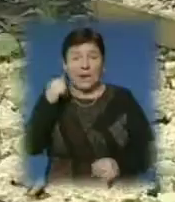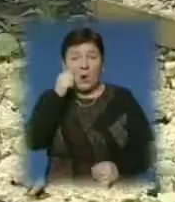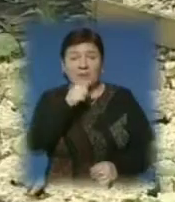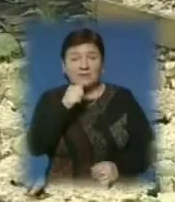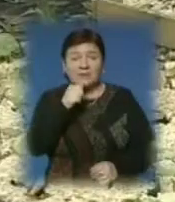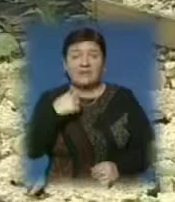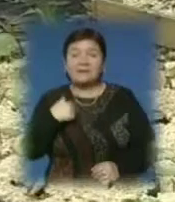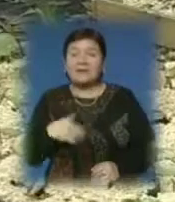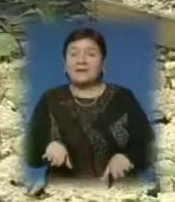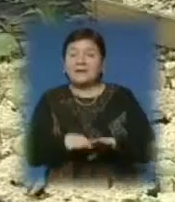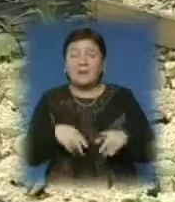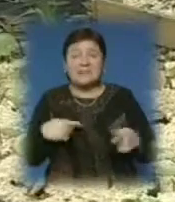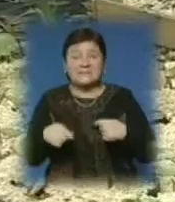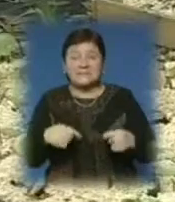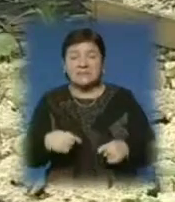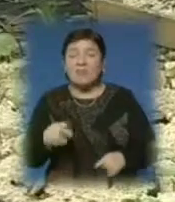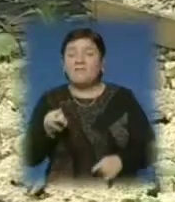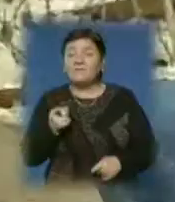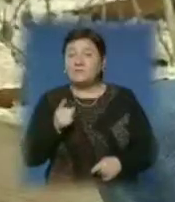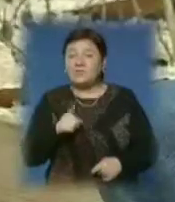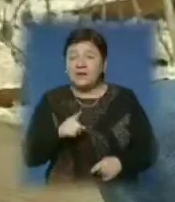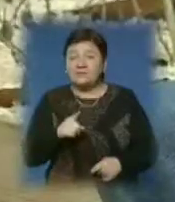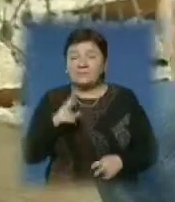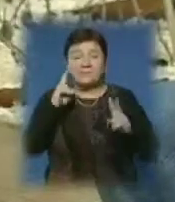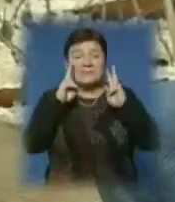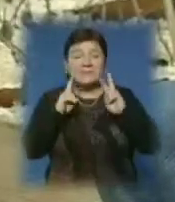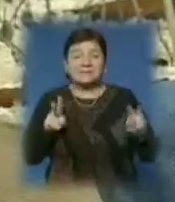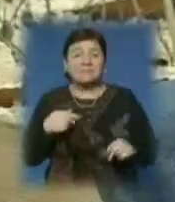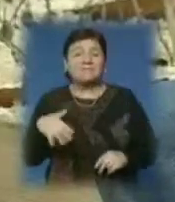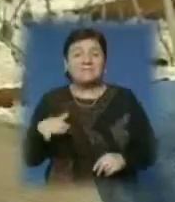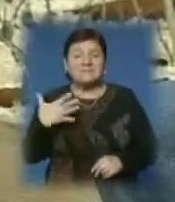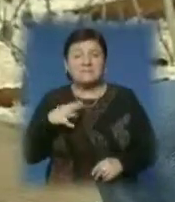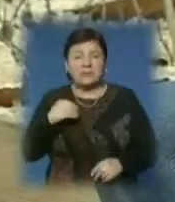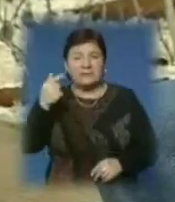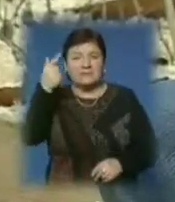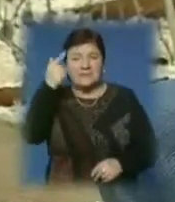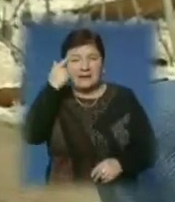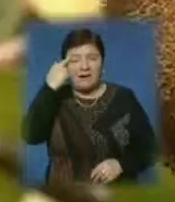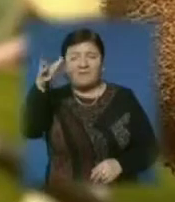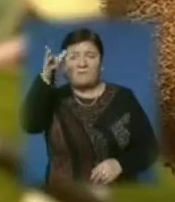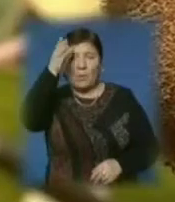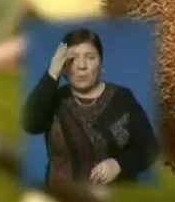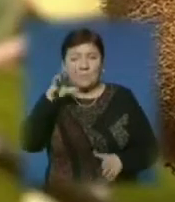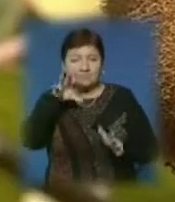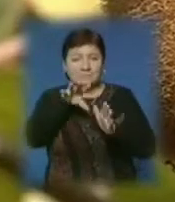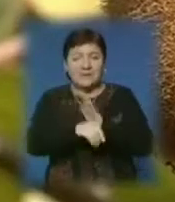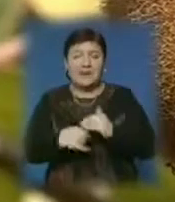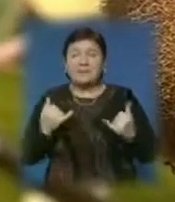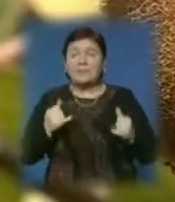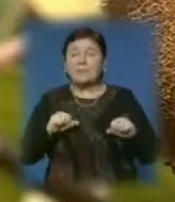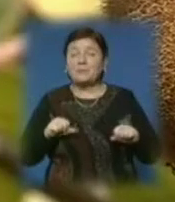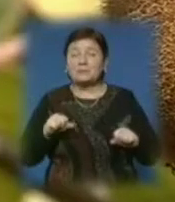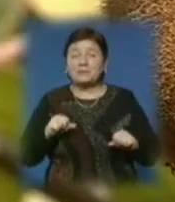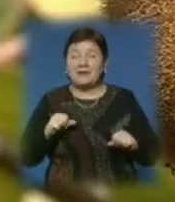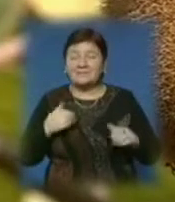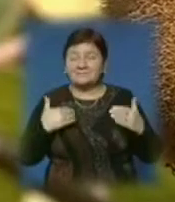Частини найкращі для ведення бізнесу. Та у той час селекціонер про це й не думав, адже усі свої знання інвестував у науку. Тепер може тішитися. Закарпаття